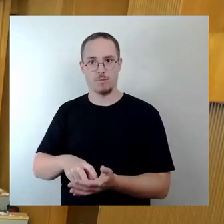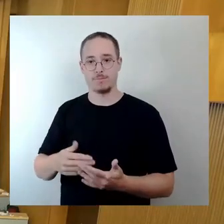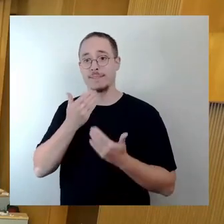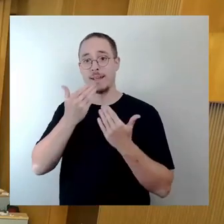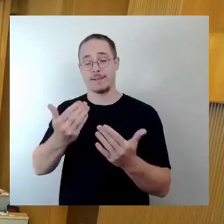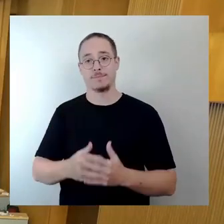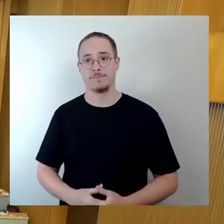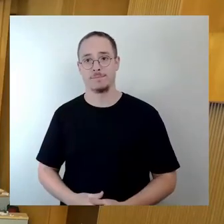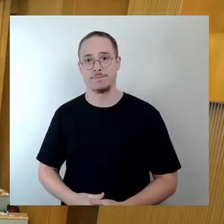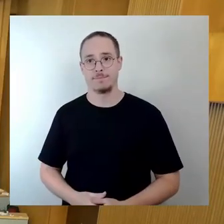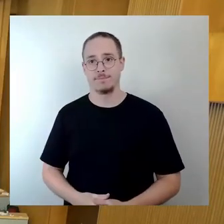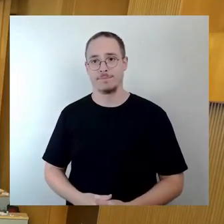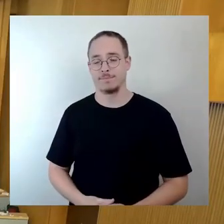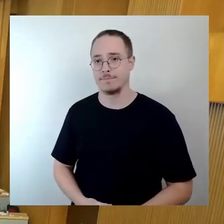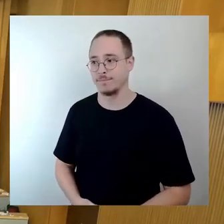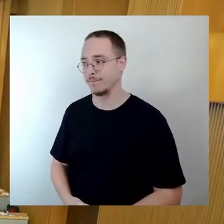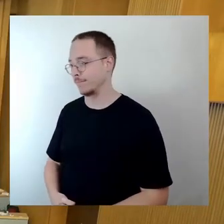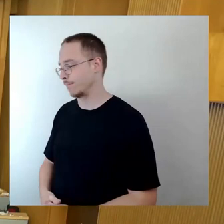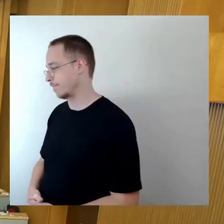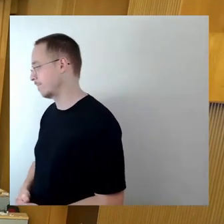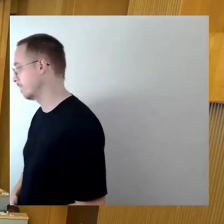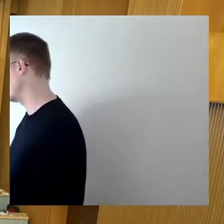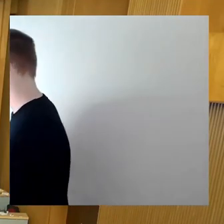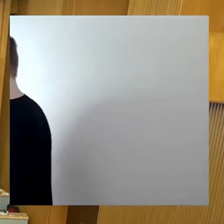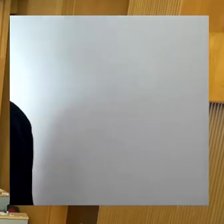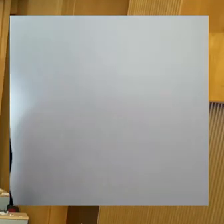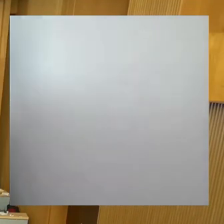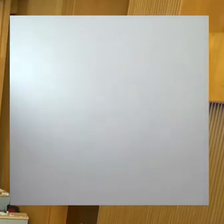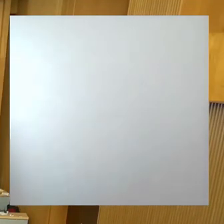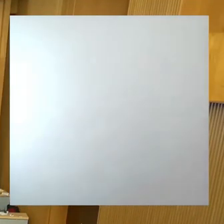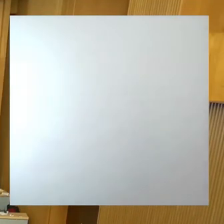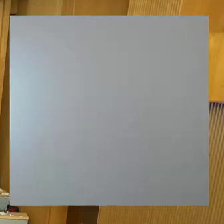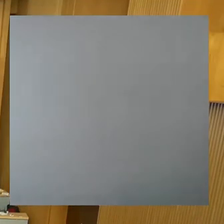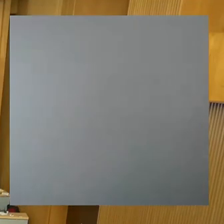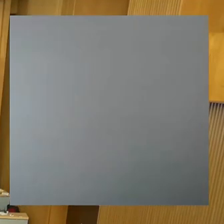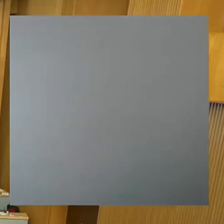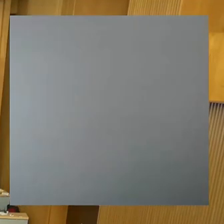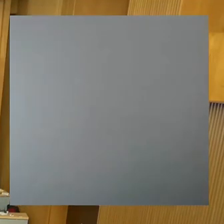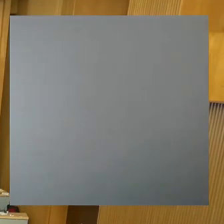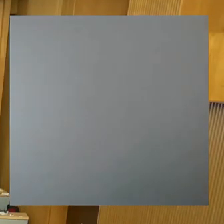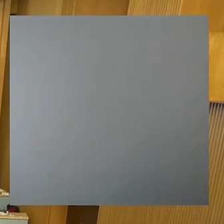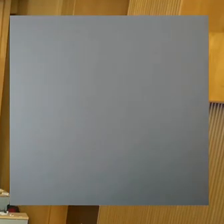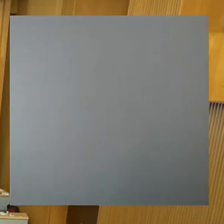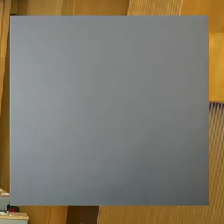Danke. Dann machen wir weiter. SPD, Frau Sturm und dann Freie Bürger. wurde ich gleich Herrn Lippmann einordnen.